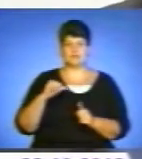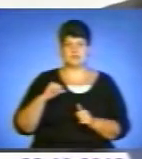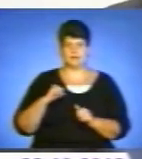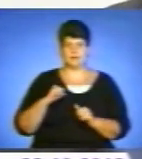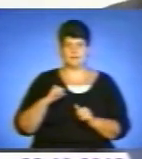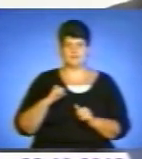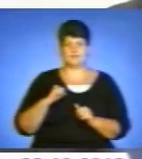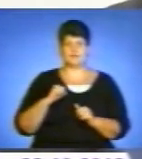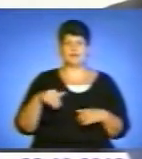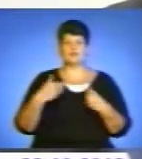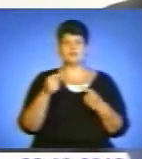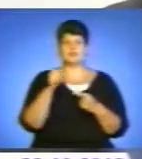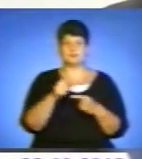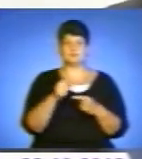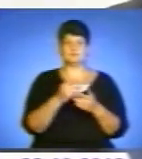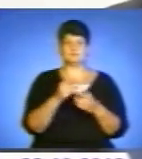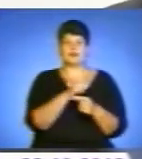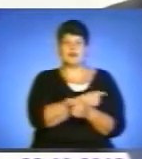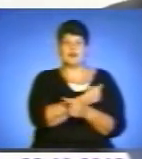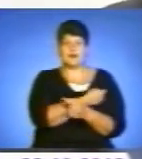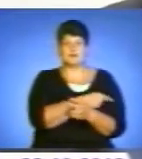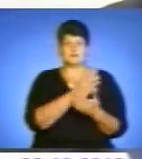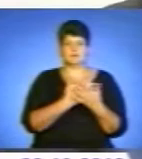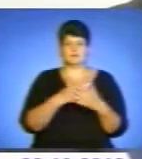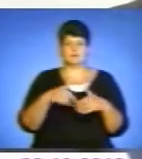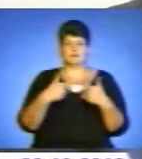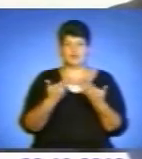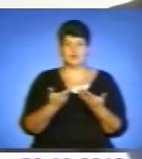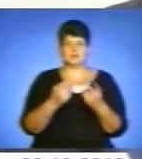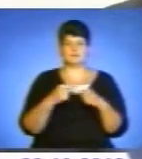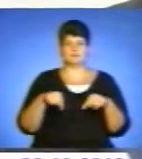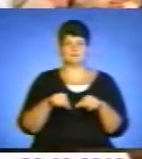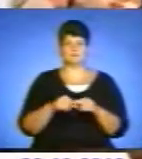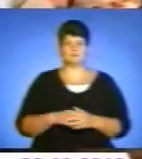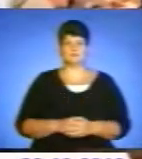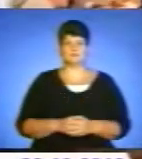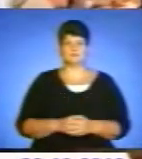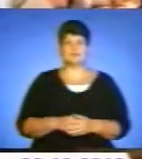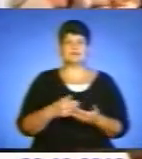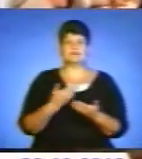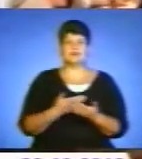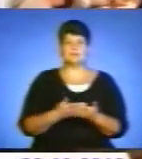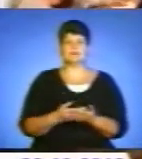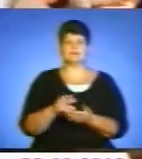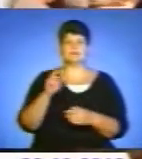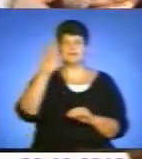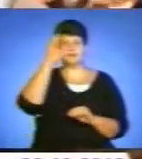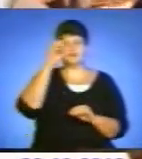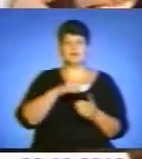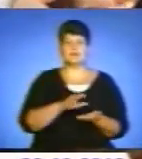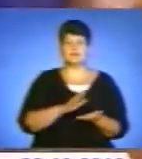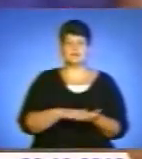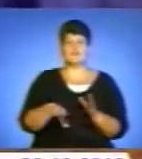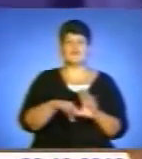даються тими установами, тобто лікарнями, установами і так далі. За даними Державного реєстру виборців,